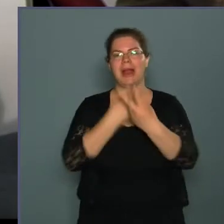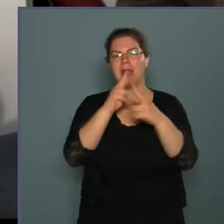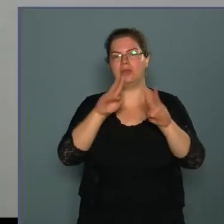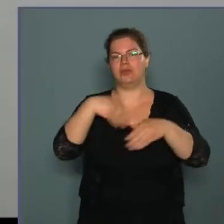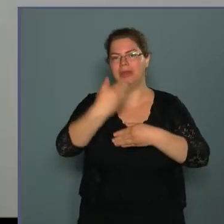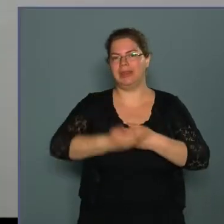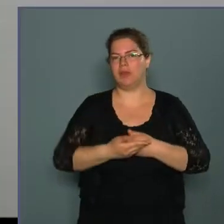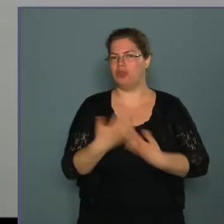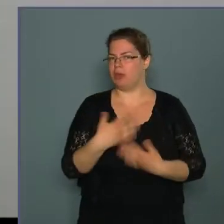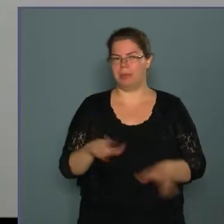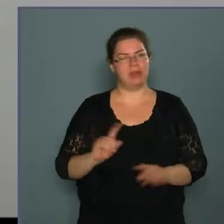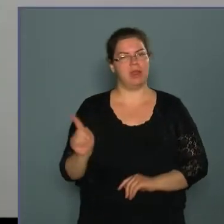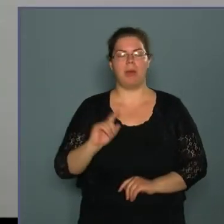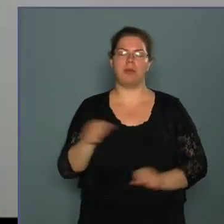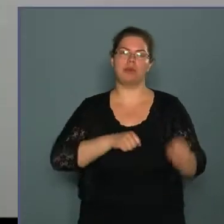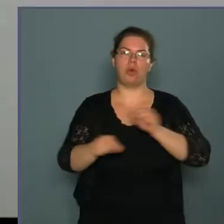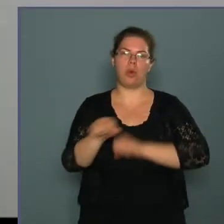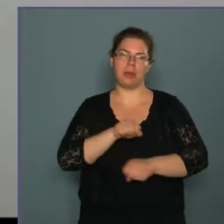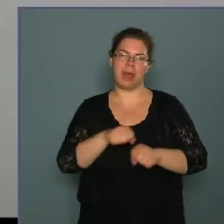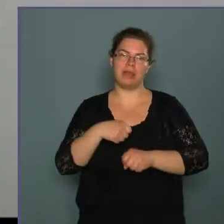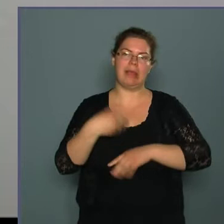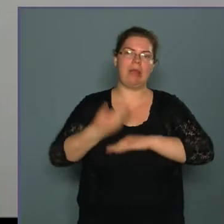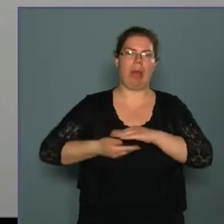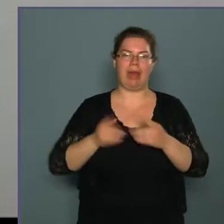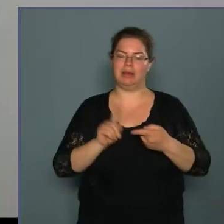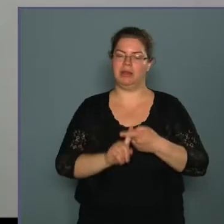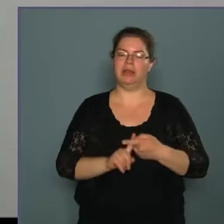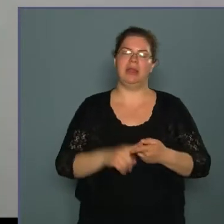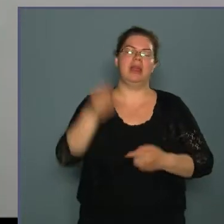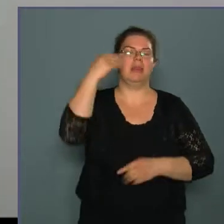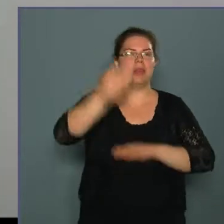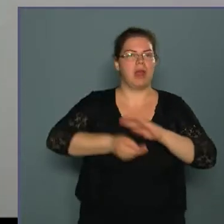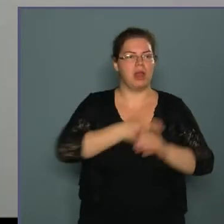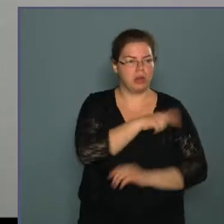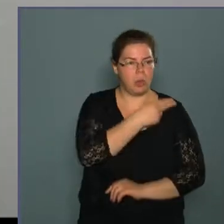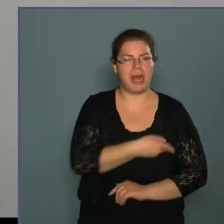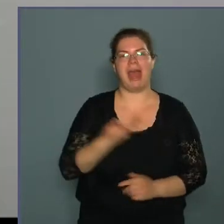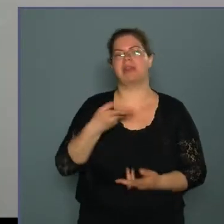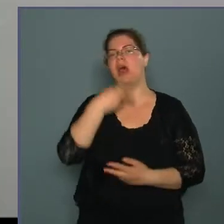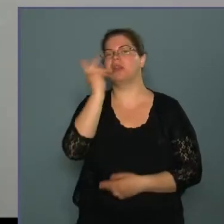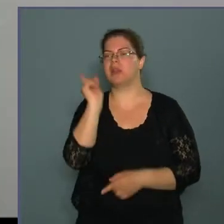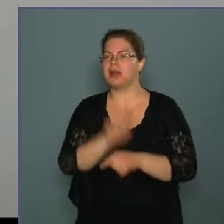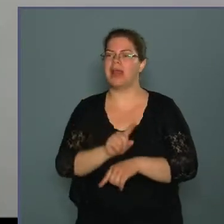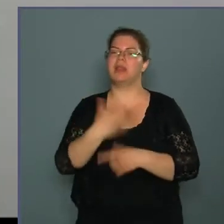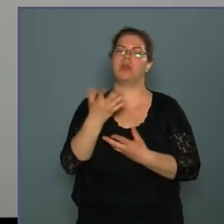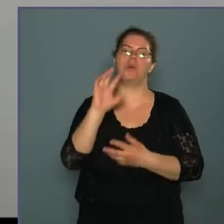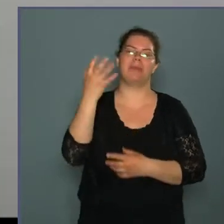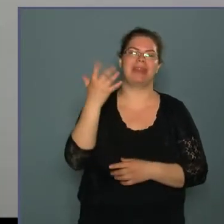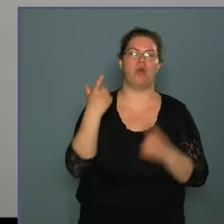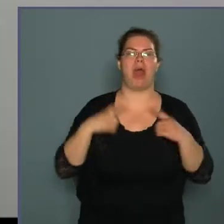kívül semmi nem az önkormányzat fennhatósággal tartozik, értelmezett a kórházat, szakrendelőt, mentőállomást.